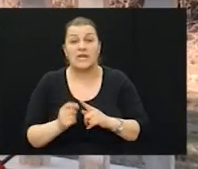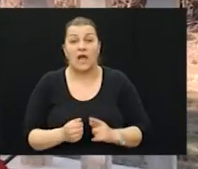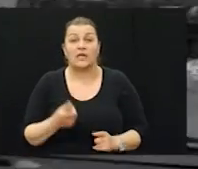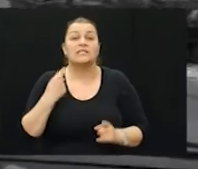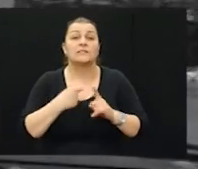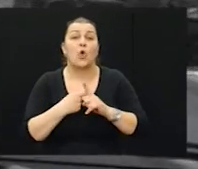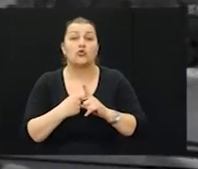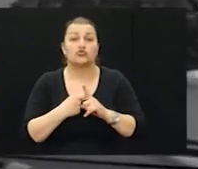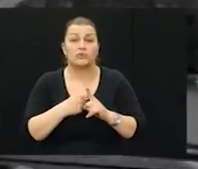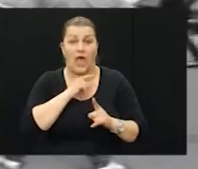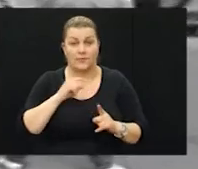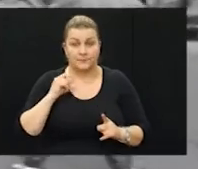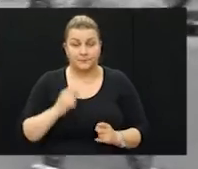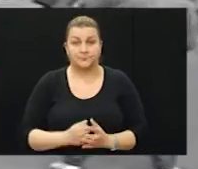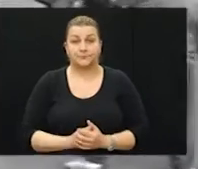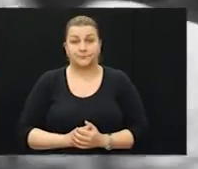Prnjak.